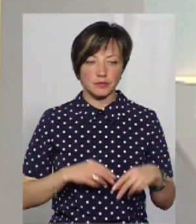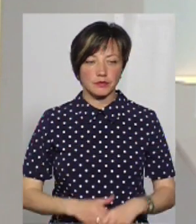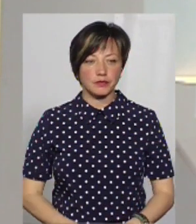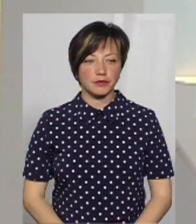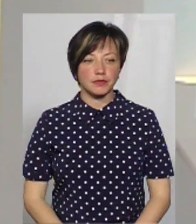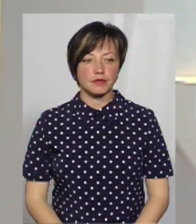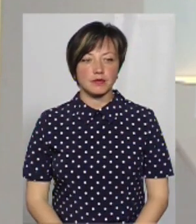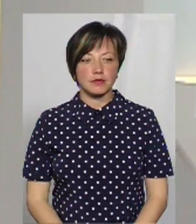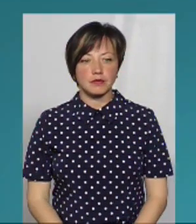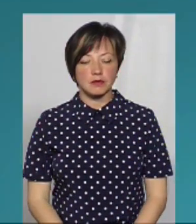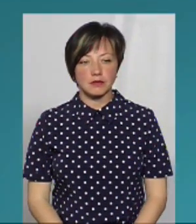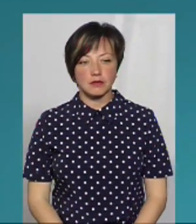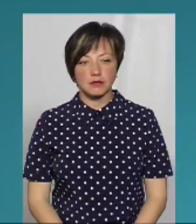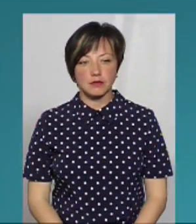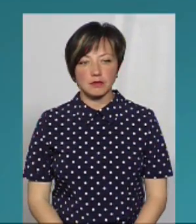Тетяна Ворожцова. Подивимось.